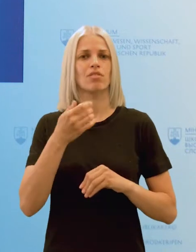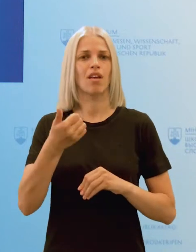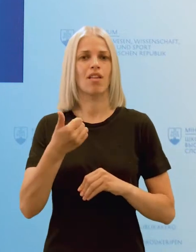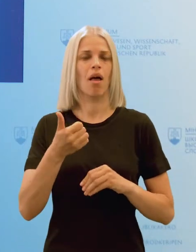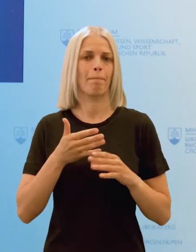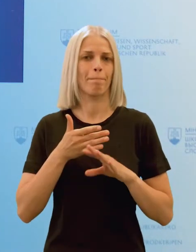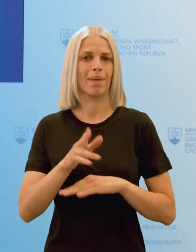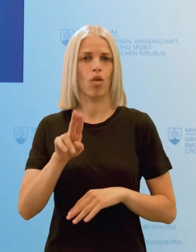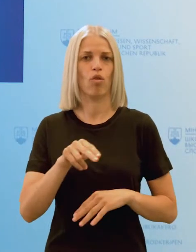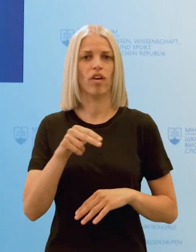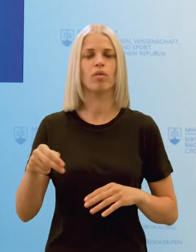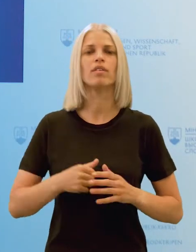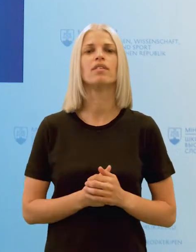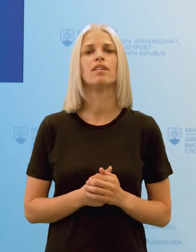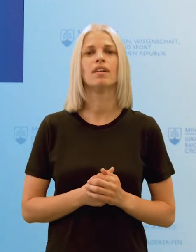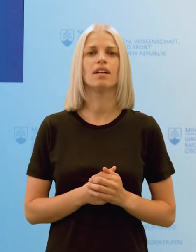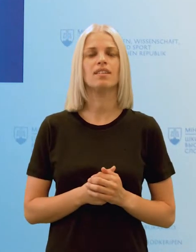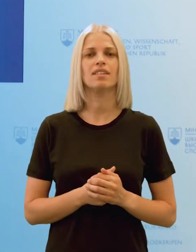miliónov eur.